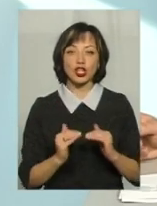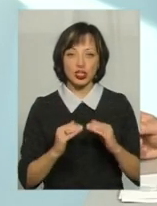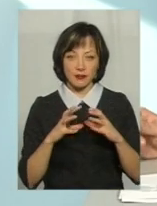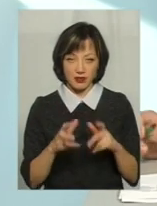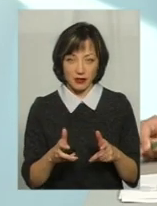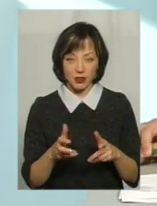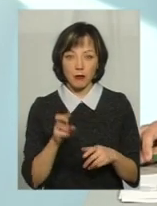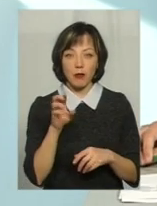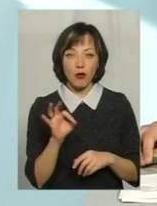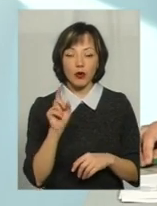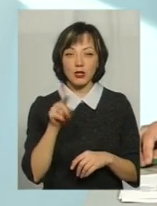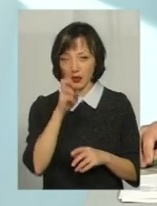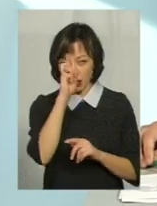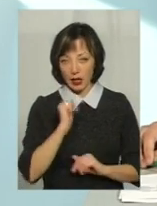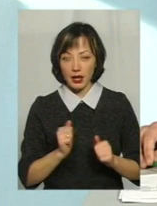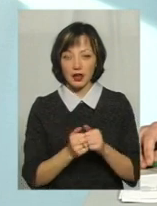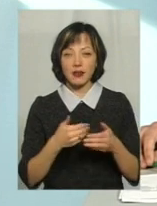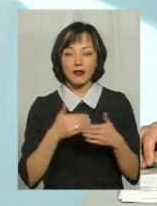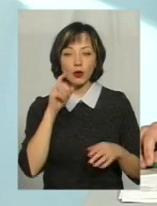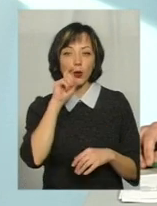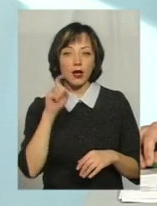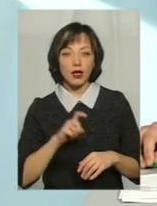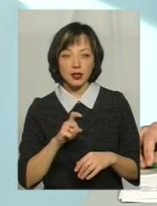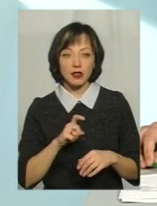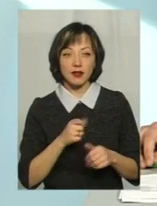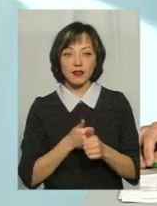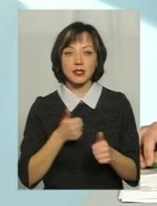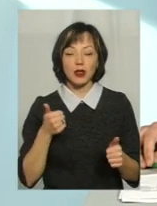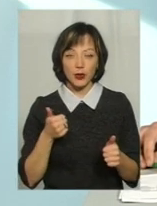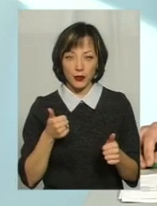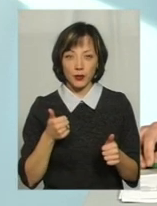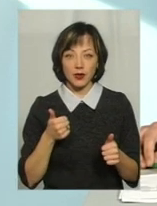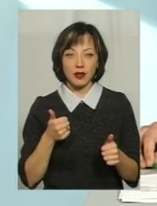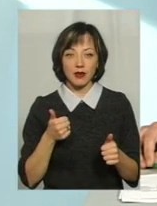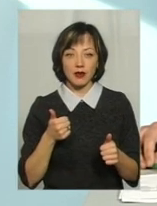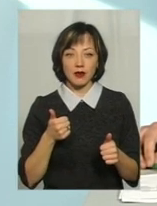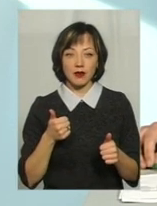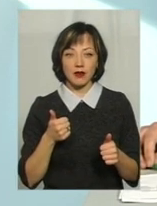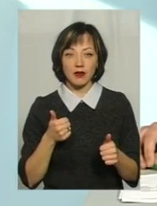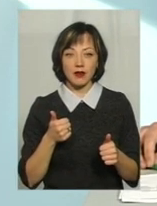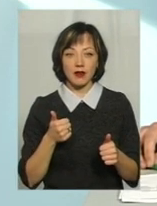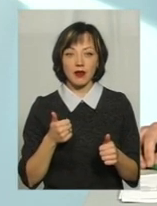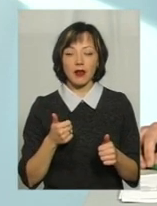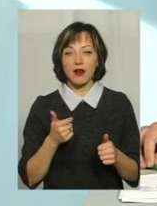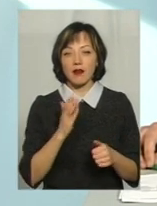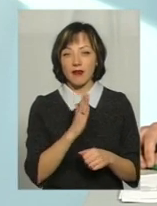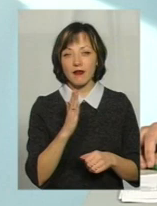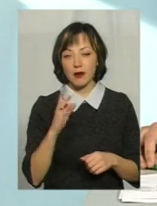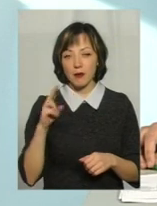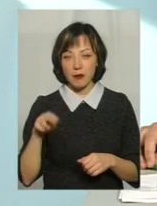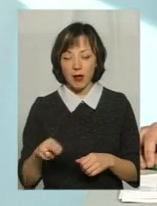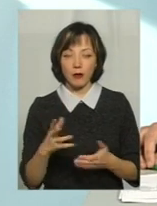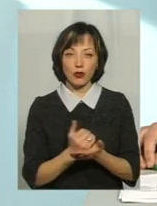світі. Бо навіть ті країни, які від України відстають в рази по ВВП, на душі населення,